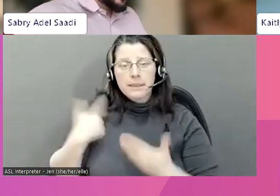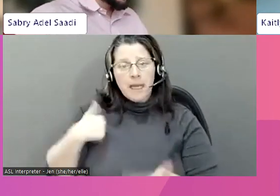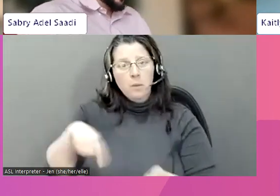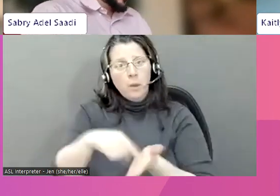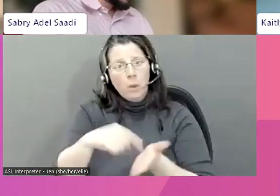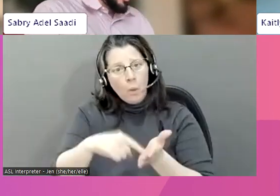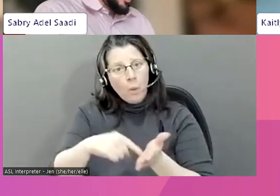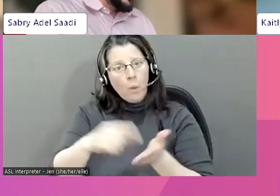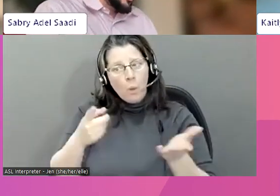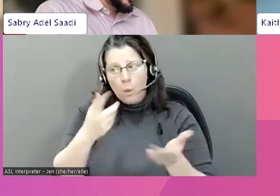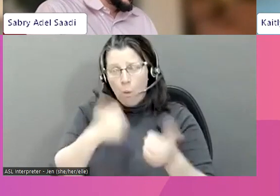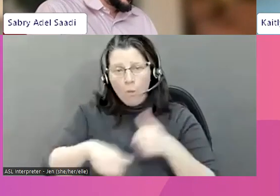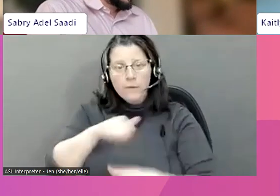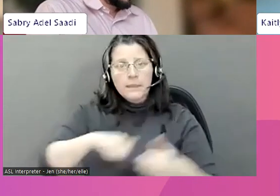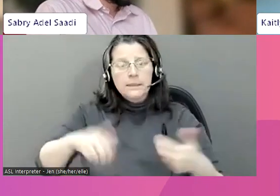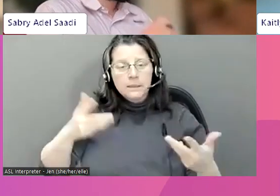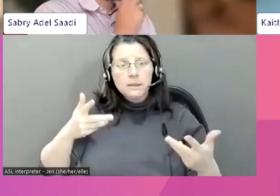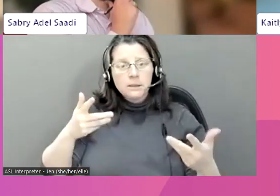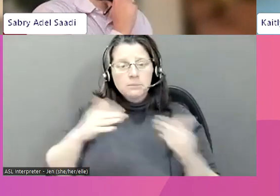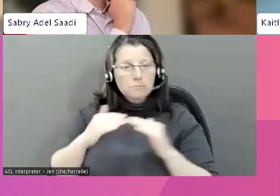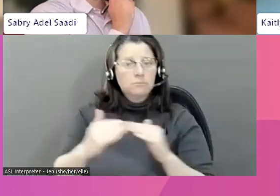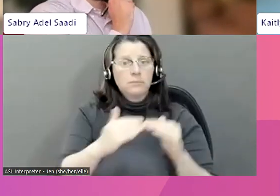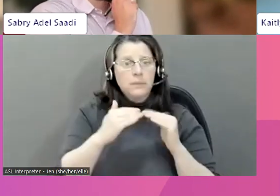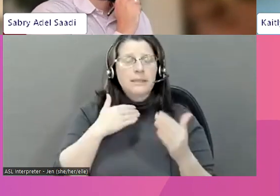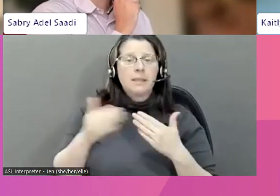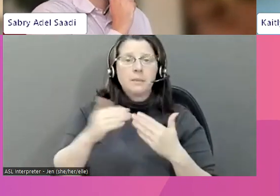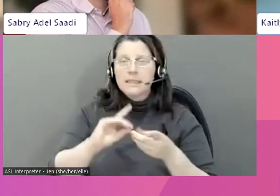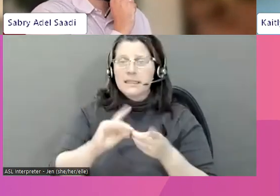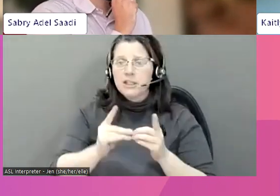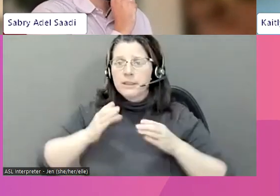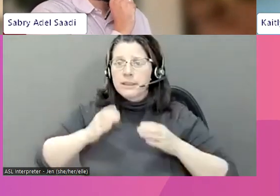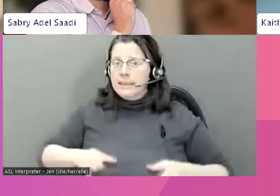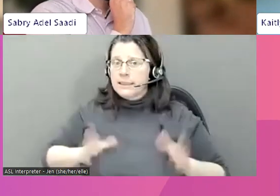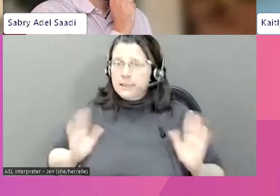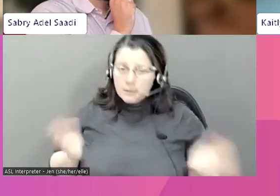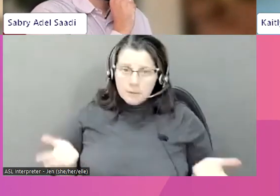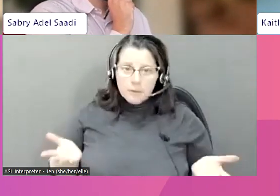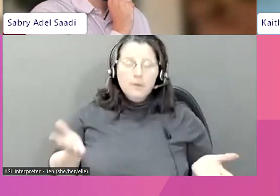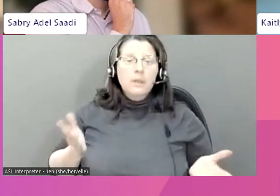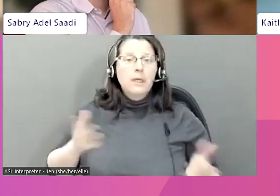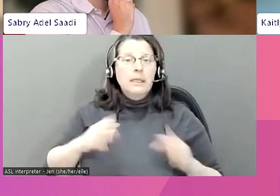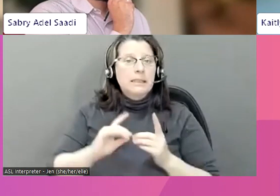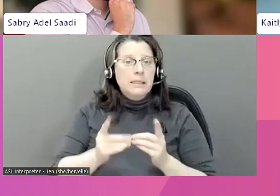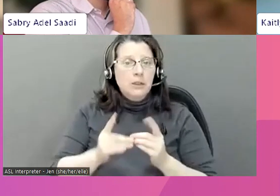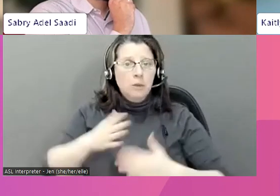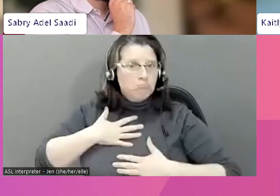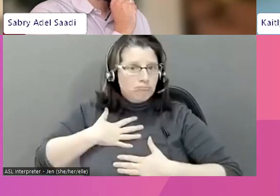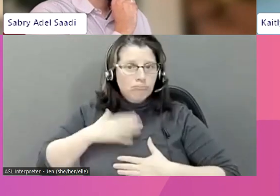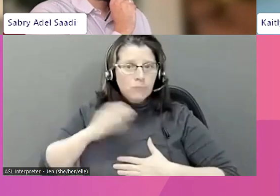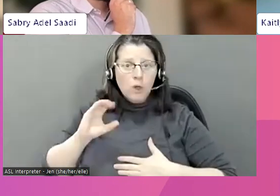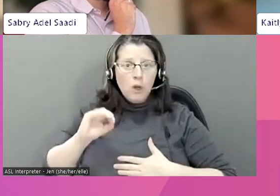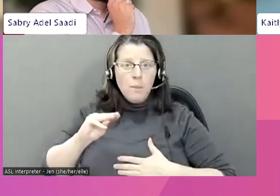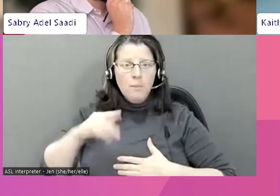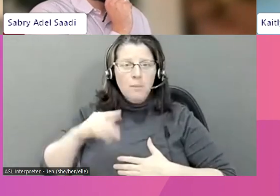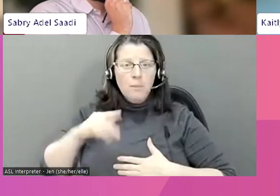Cela nous aiderait à parler de responsabilité et d'habitabilité, que ce soit citoyenneté numérique, compassion